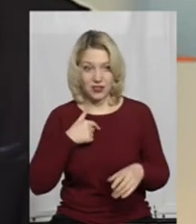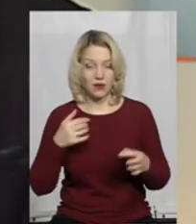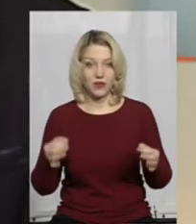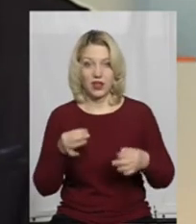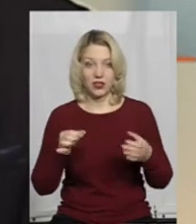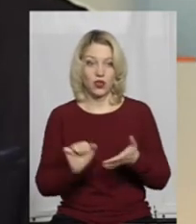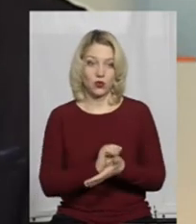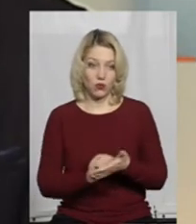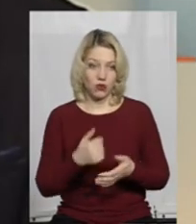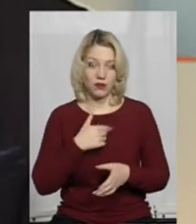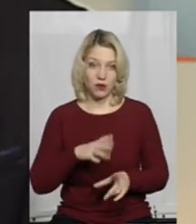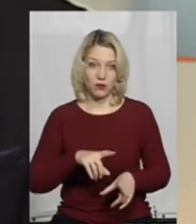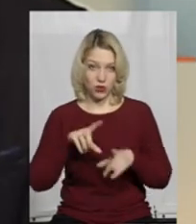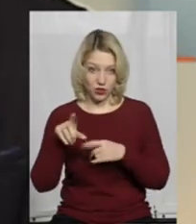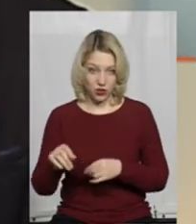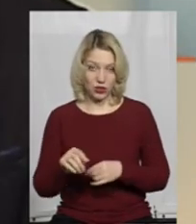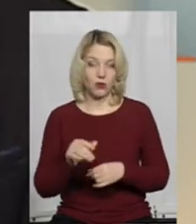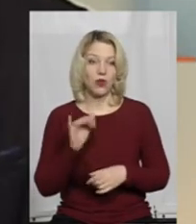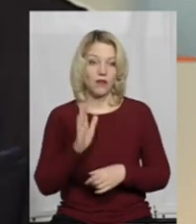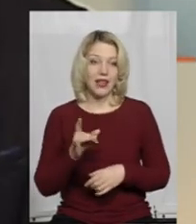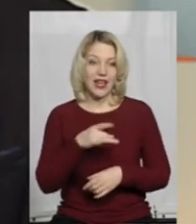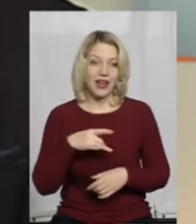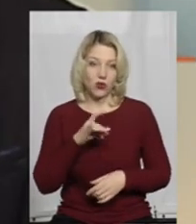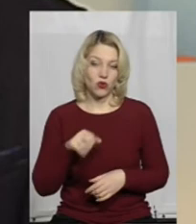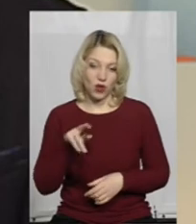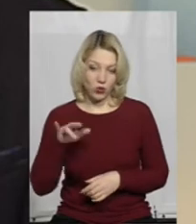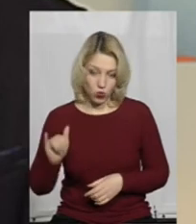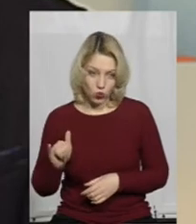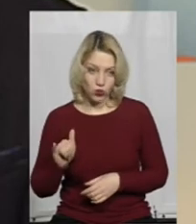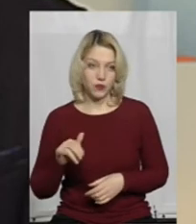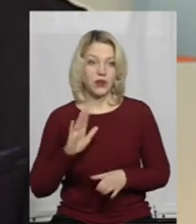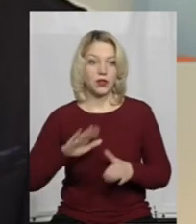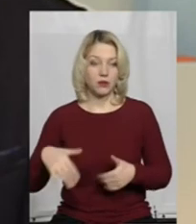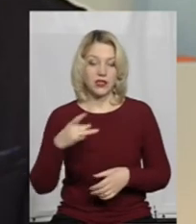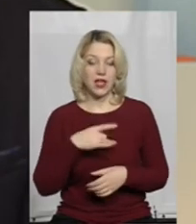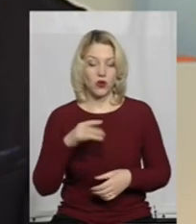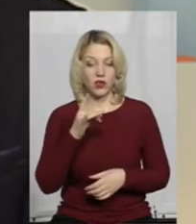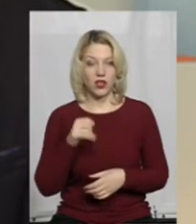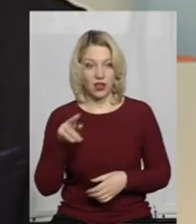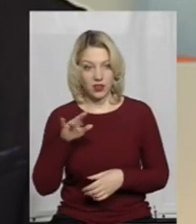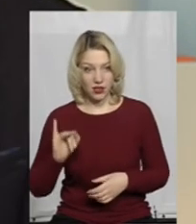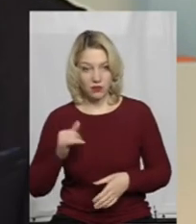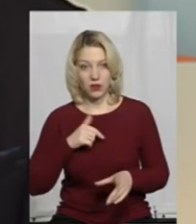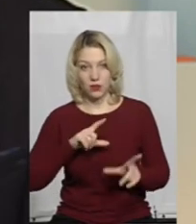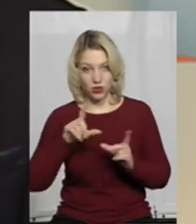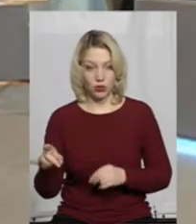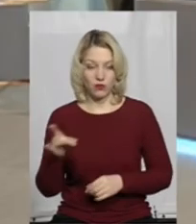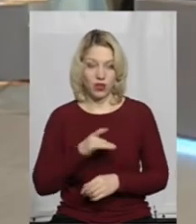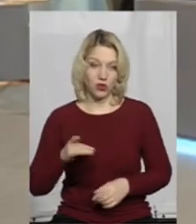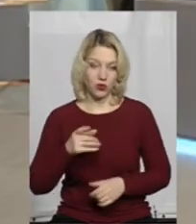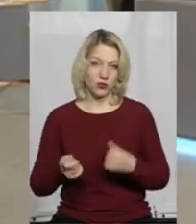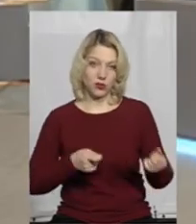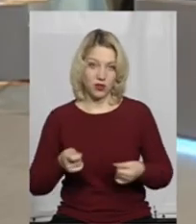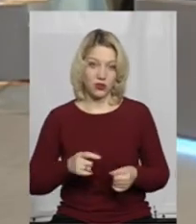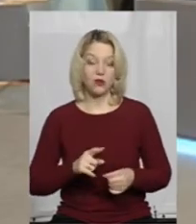ніяких документів, ми їдемо в районну раду. Після районної ради ми їдемо в районну адміністрацію.